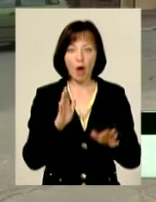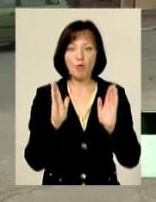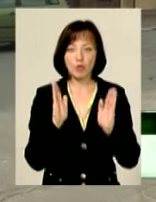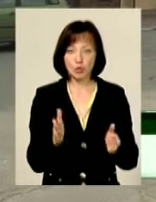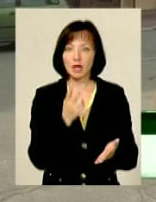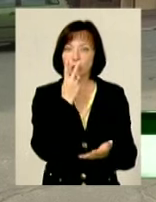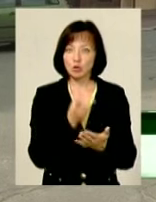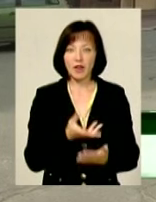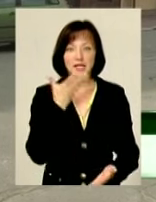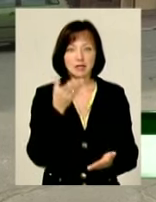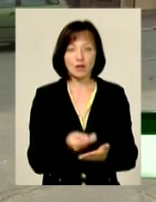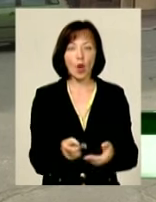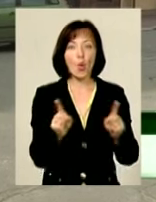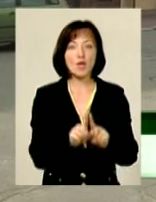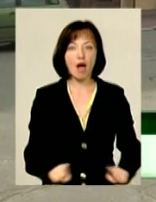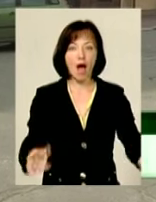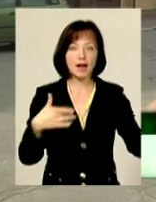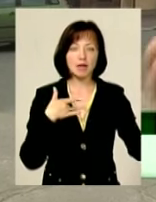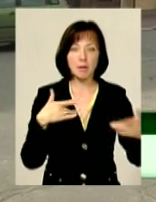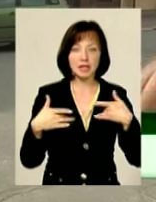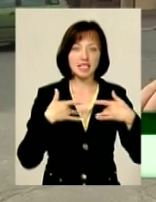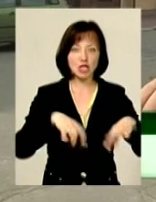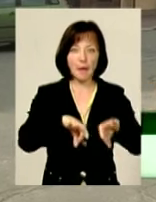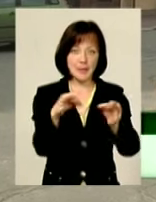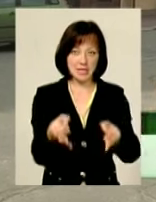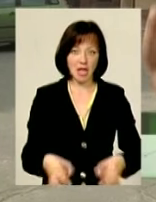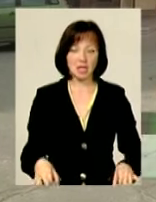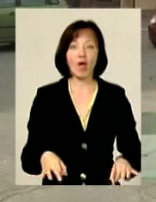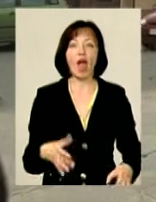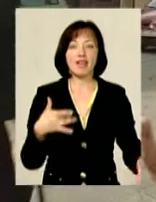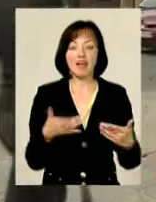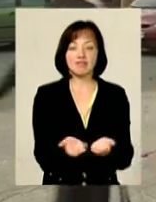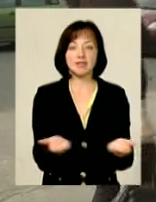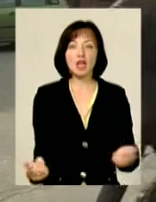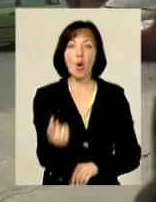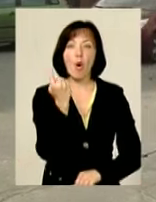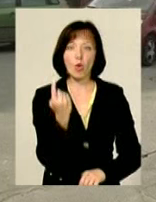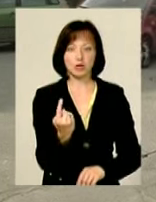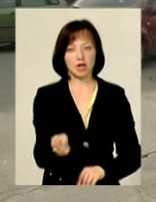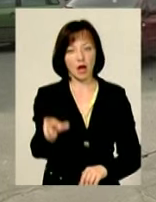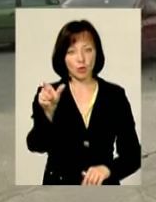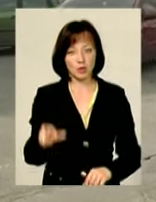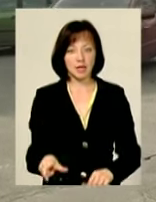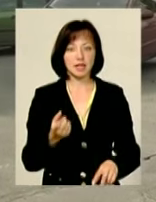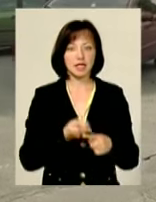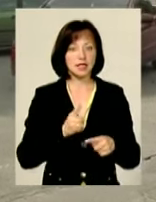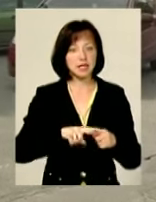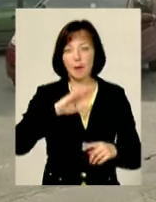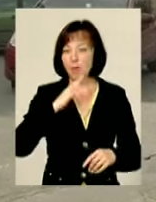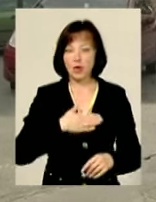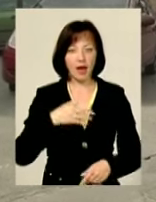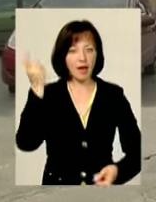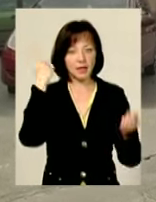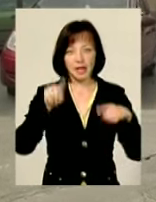демонструвати своє унікальне драматичне мономистецтво На сцені одна людина – це моя ідея